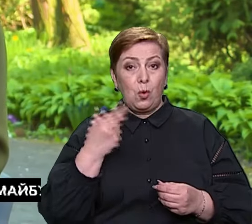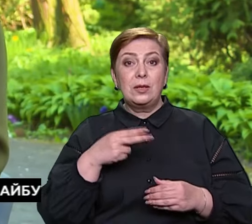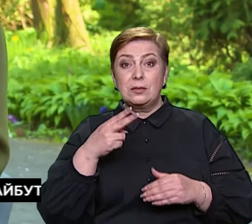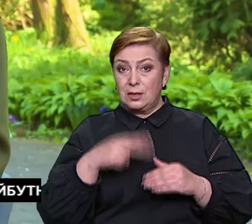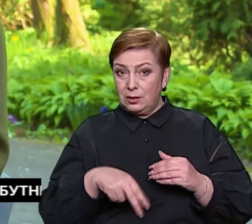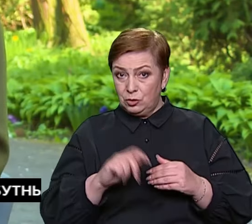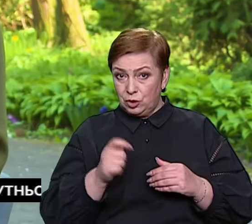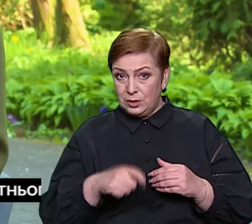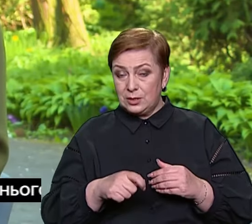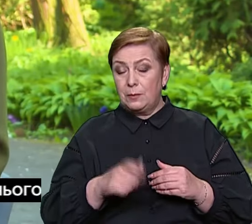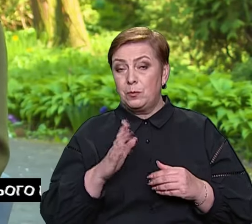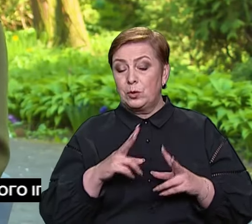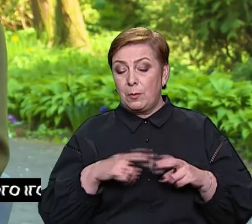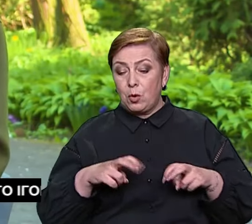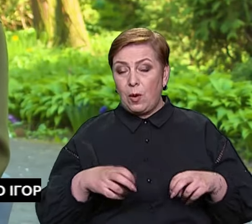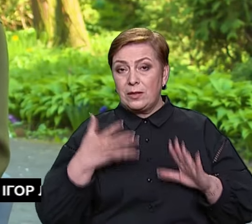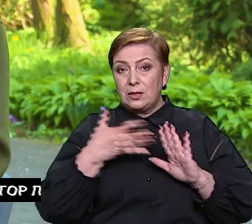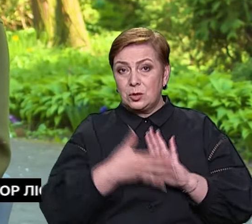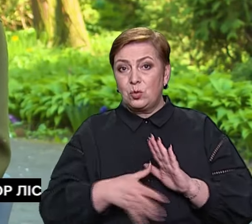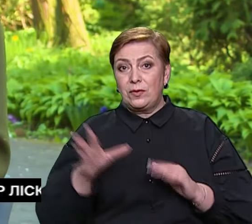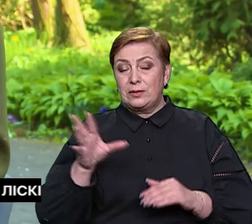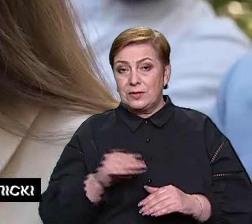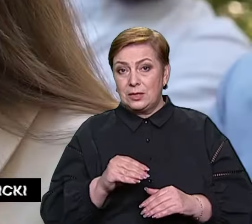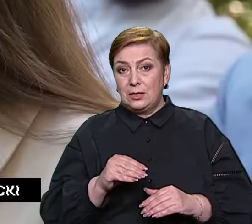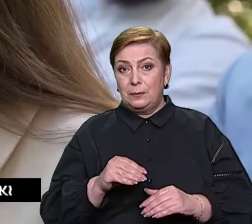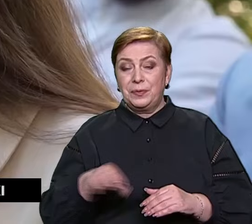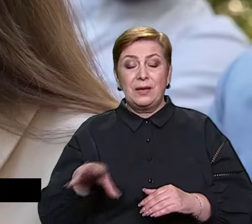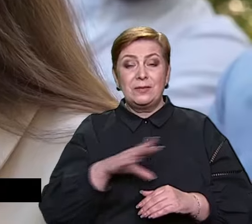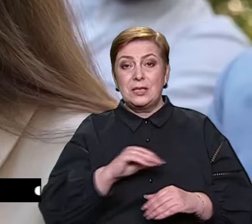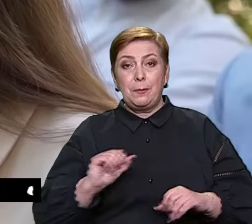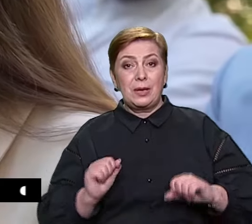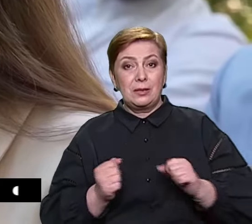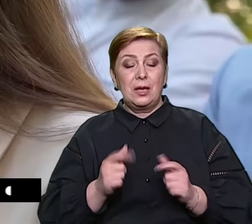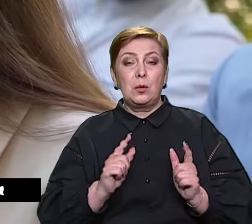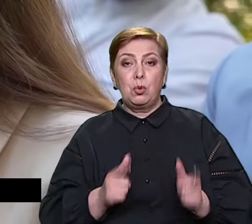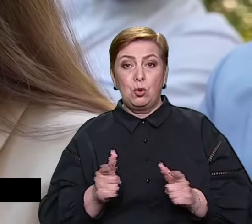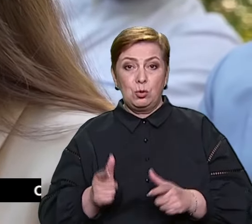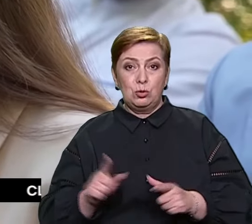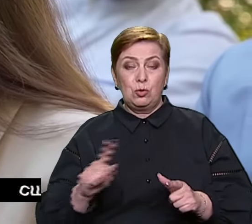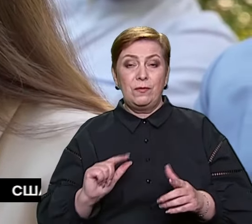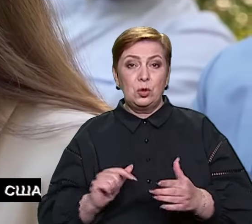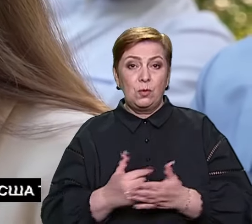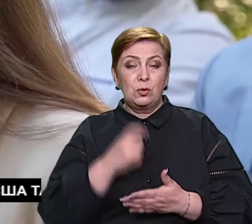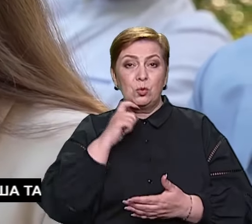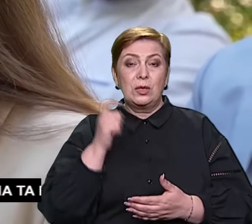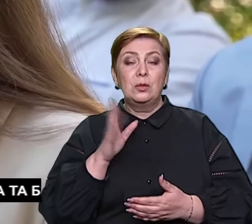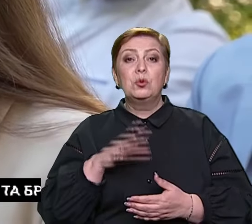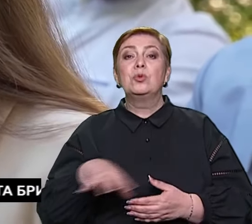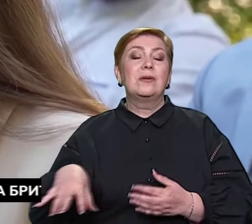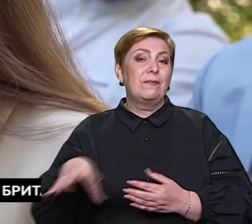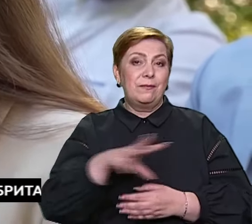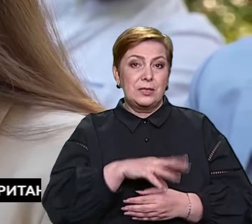закінчиться, буде проаналізовано все. В принципі, всі партнери погоджуються, що відновлювати Україну будуть всі.